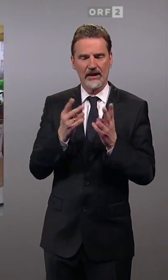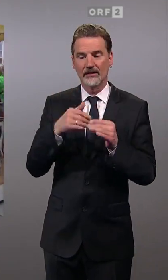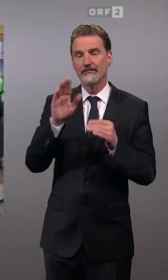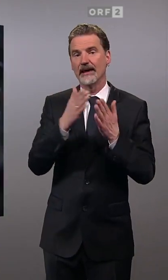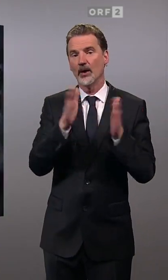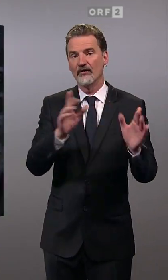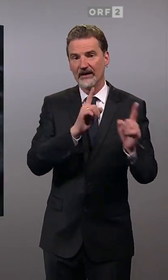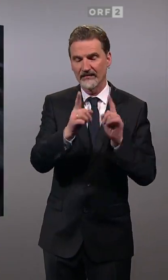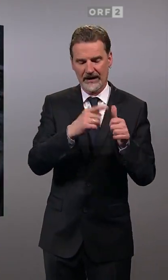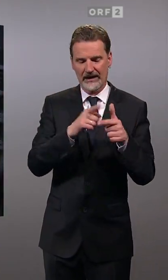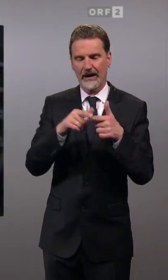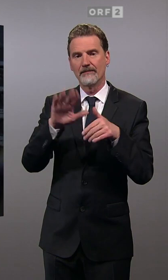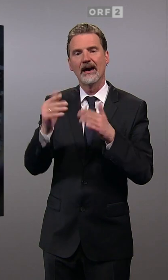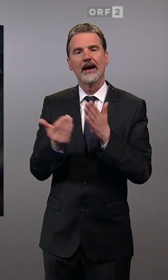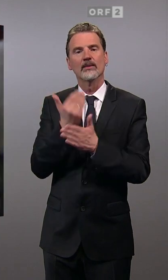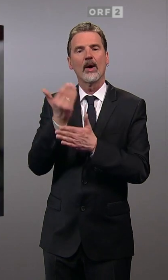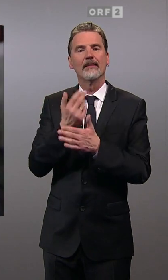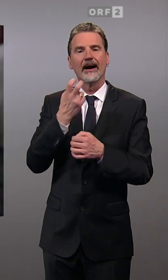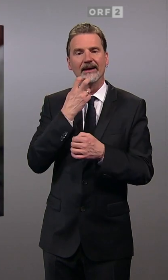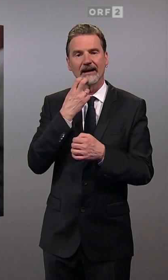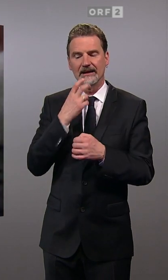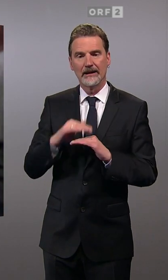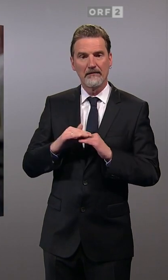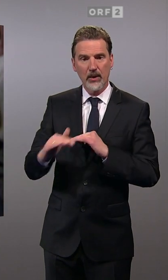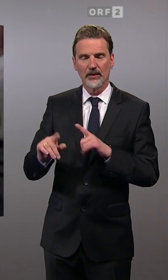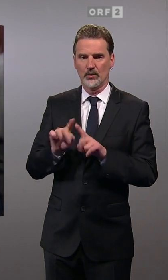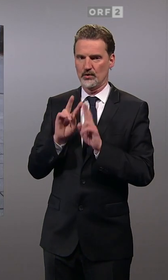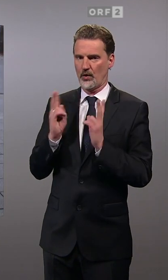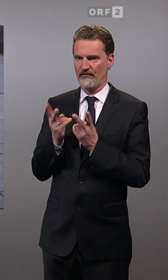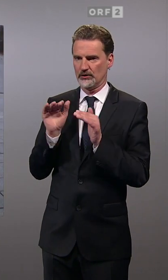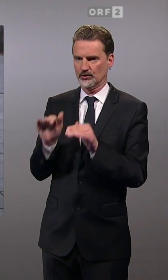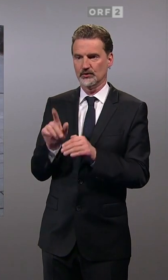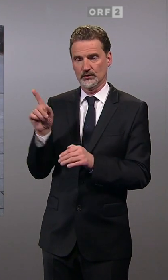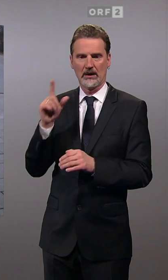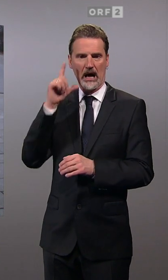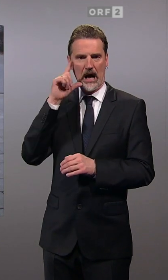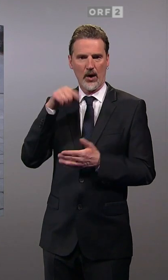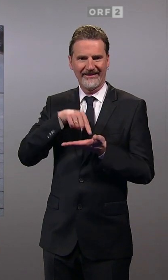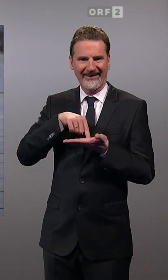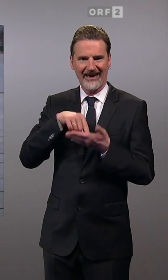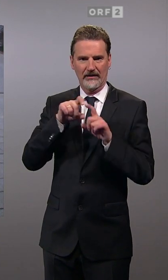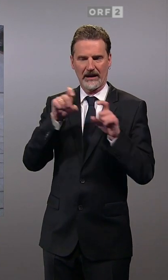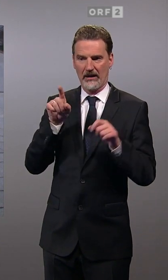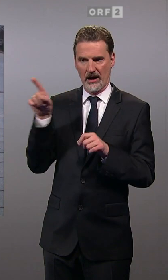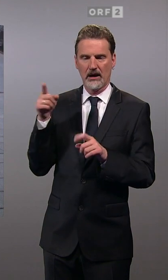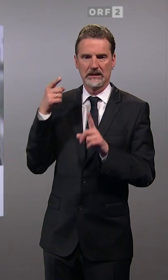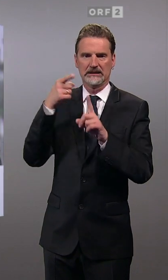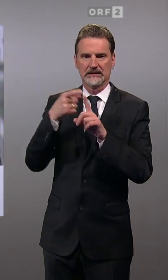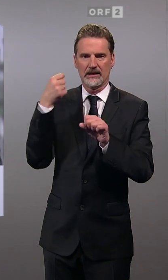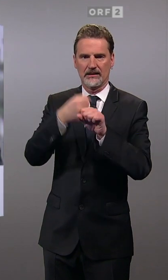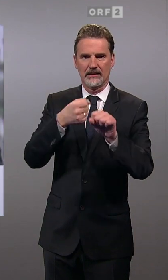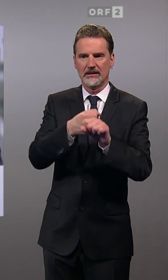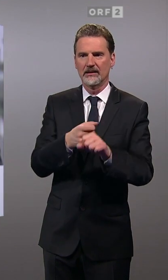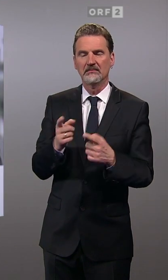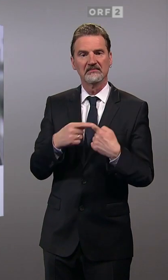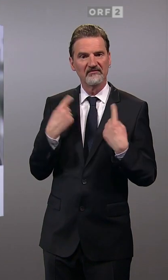erneuerbare Energie, Boden- und Umweltschutz mit grünen Kernthemen zum vierten Mandat. Helga Chrisma soll es richten. Wir haben einen